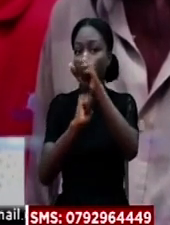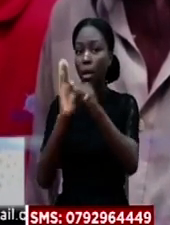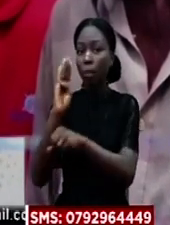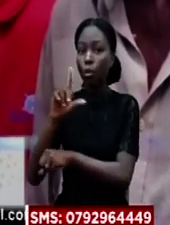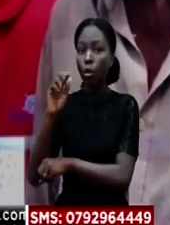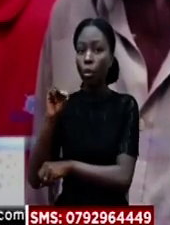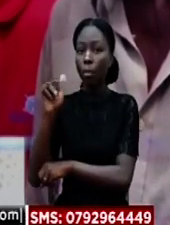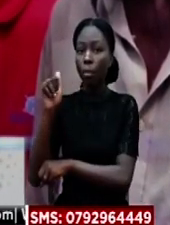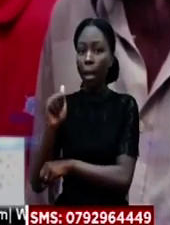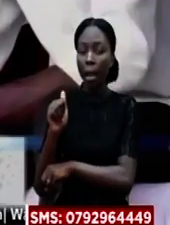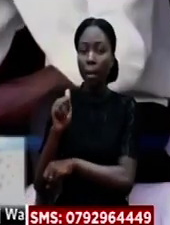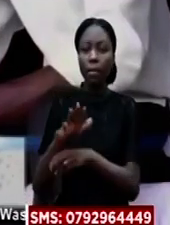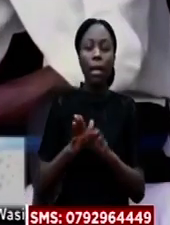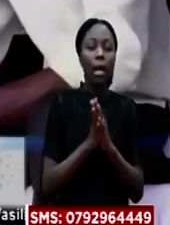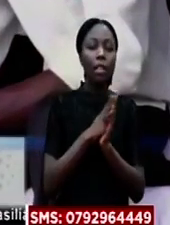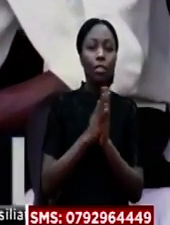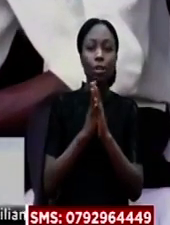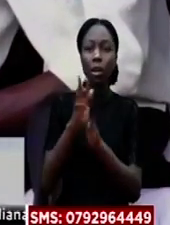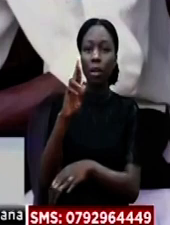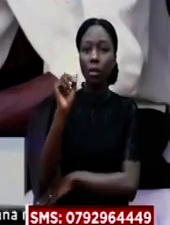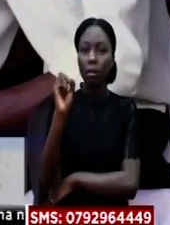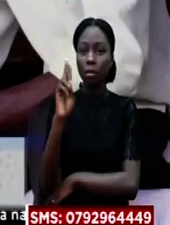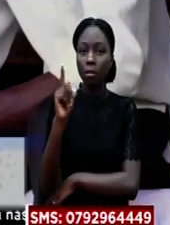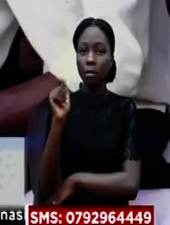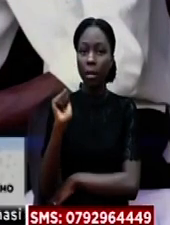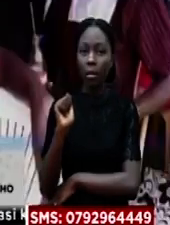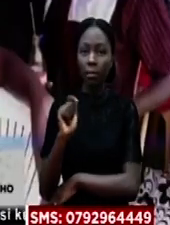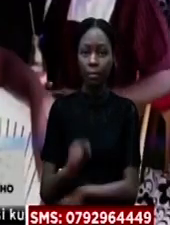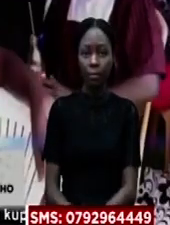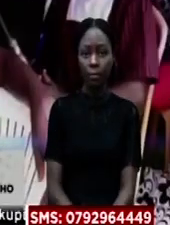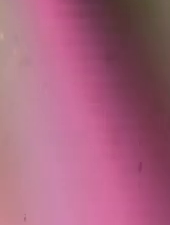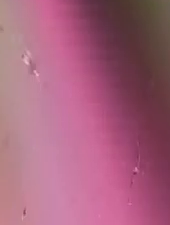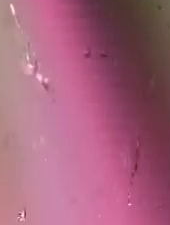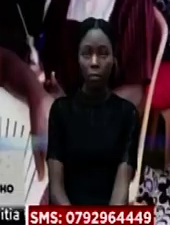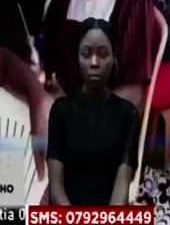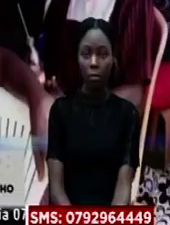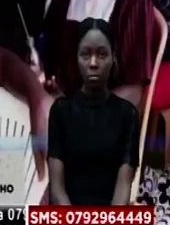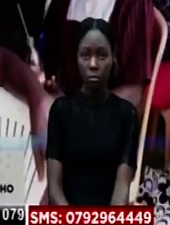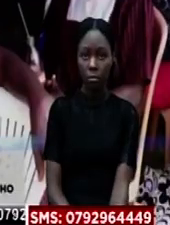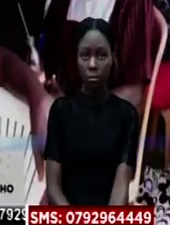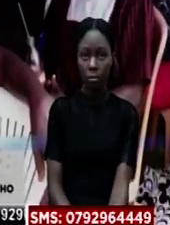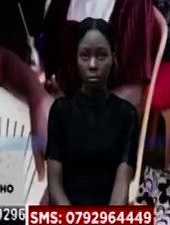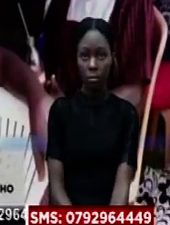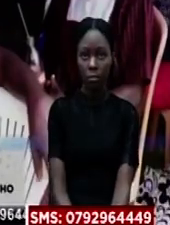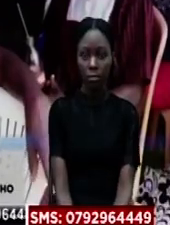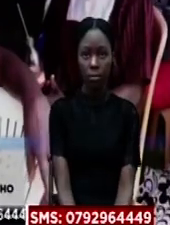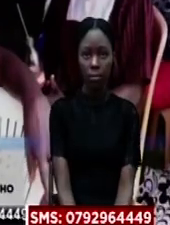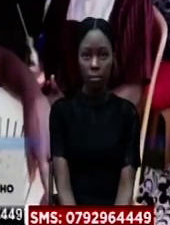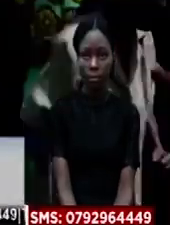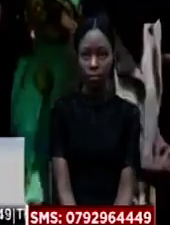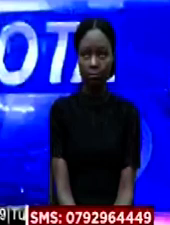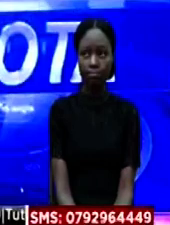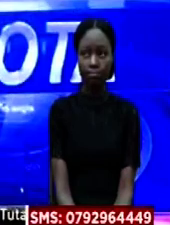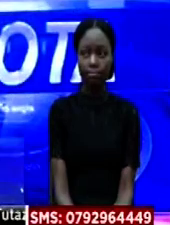Antone Robert Malala Nyota TV County Yabusia